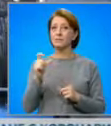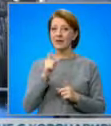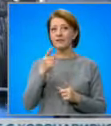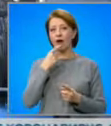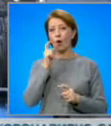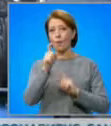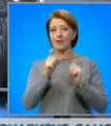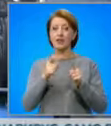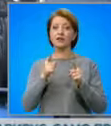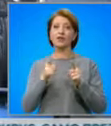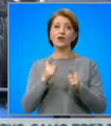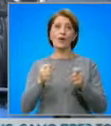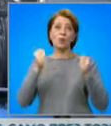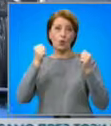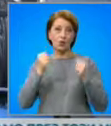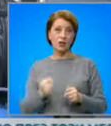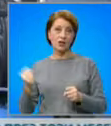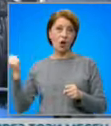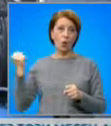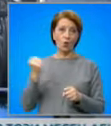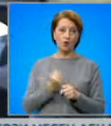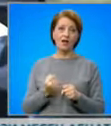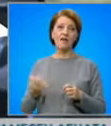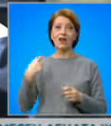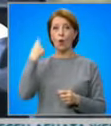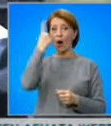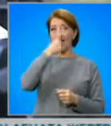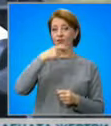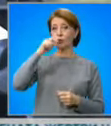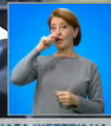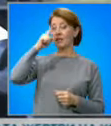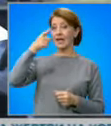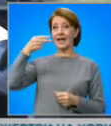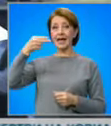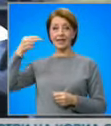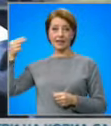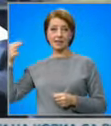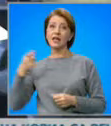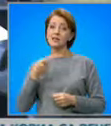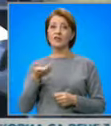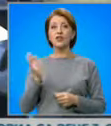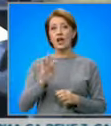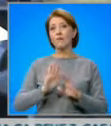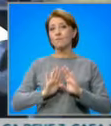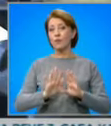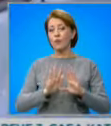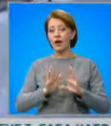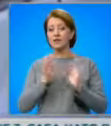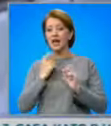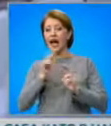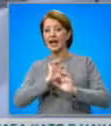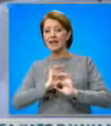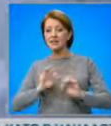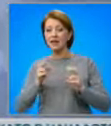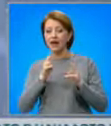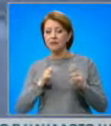тежък удар върху авторитета на агенцията. Затова оттам ще окажат пълно съдействие за изясняване на подробностите и справедливо